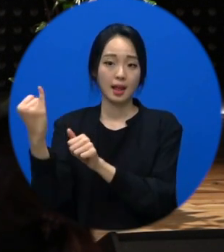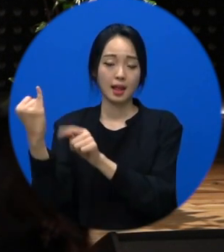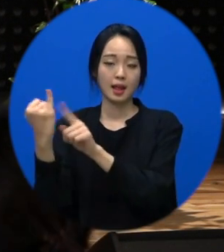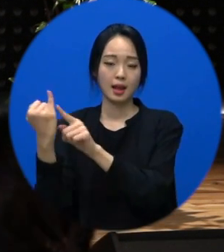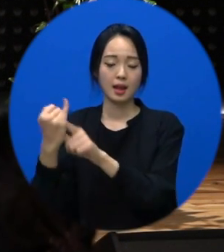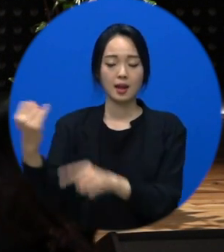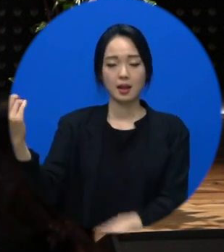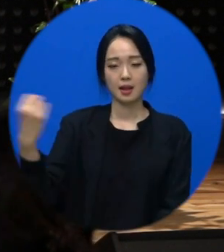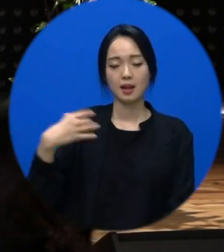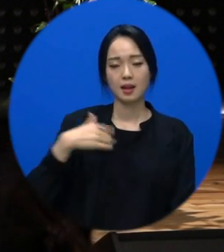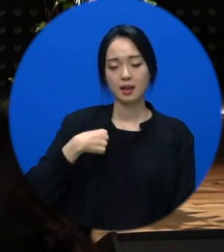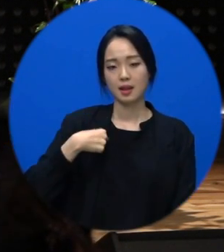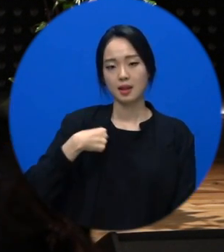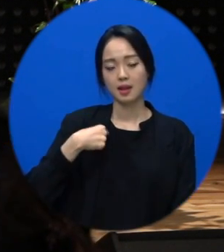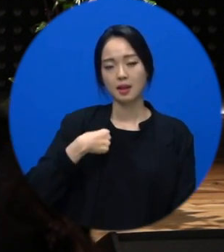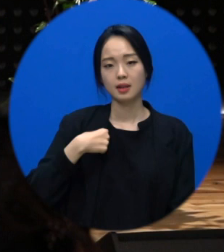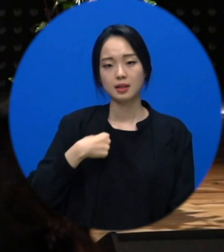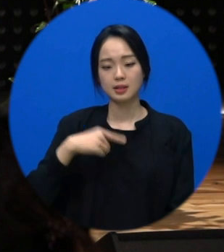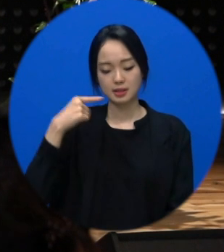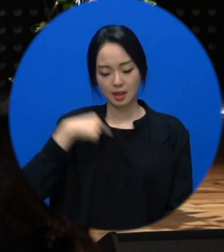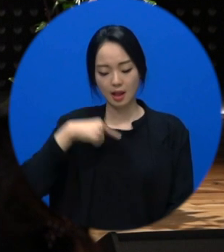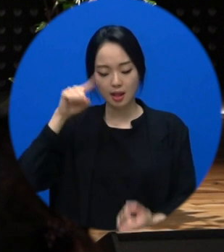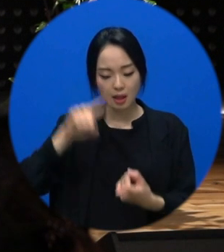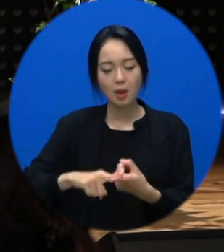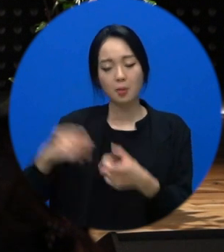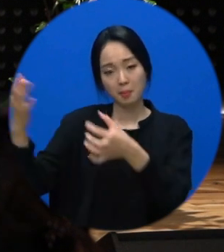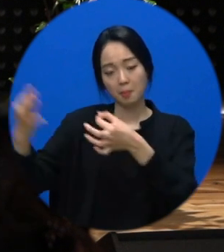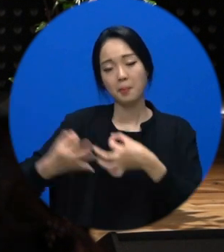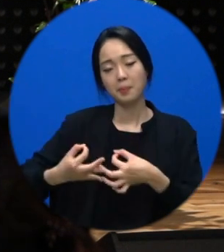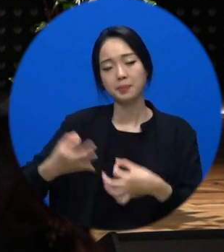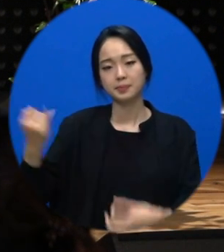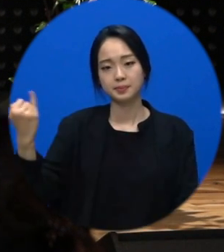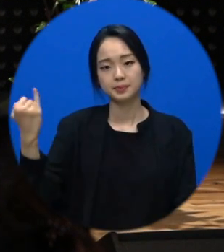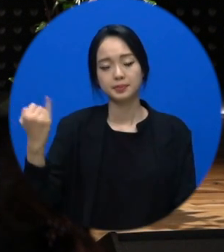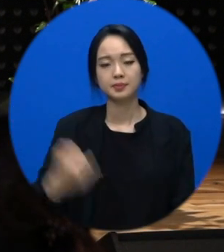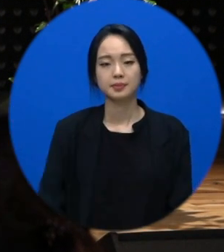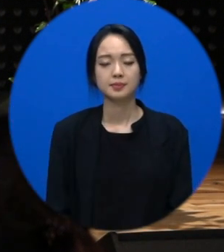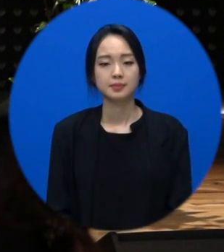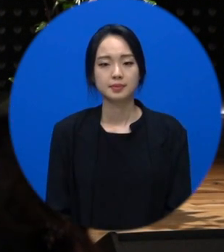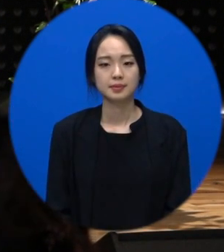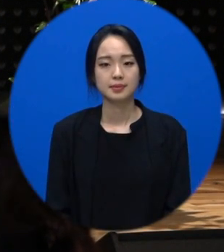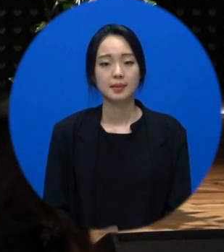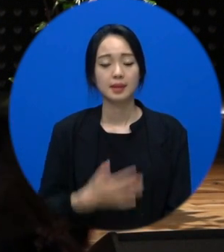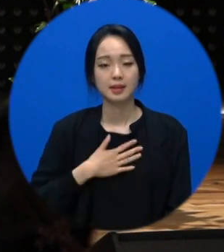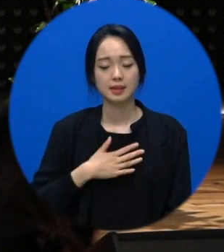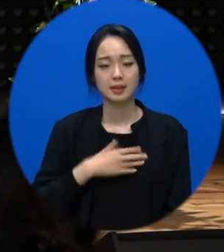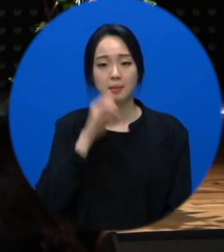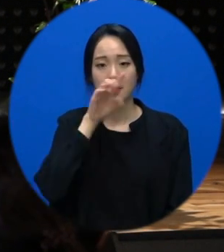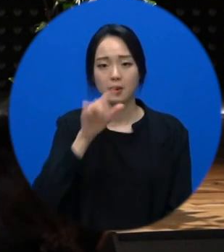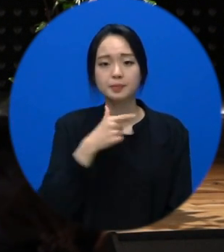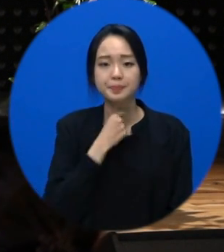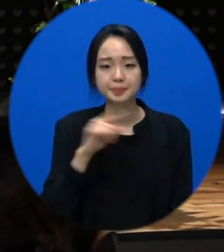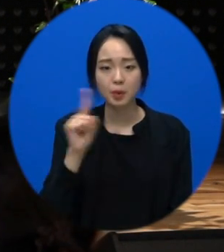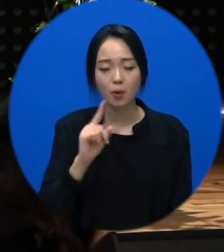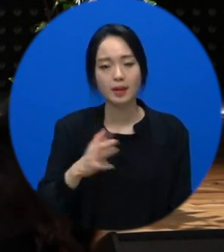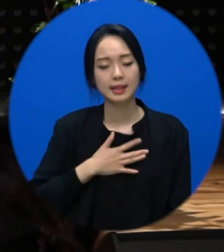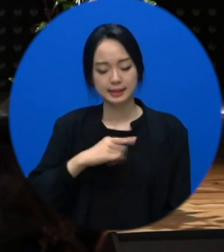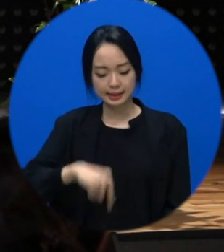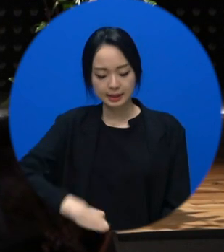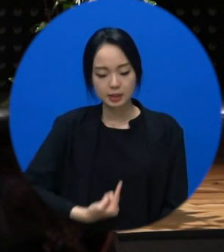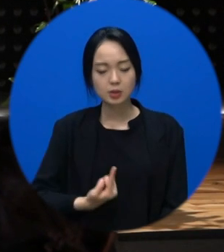모습은 제 아내가 다 봐줍니다. 나는 내가 나를 보고 싶은 대로 보자고요. 네. 이게 자존감